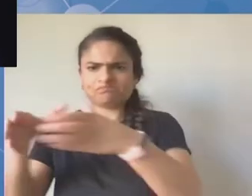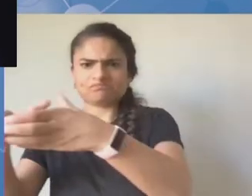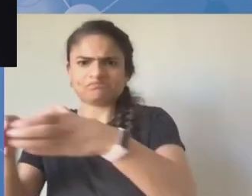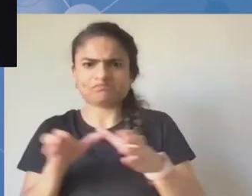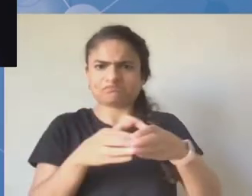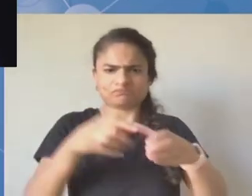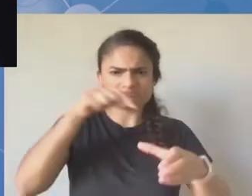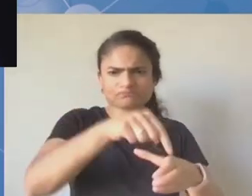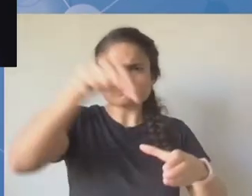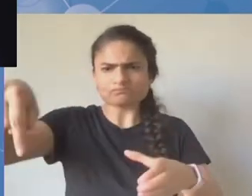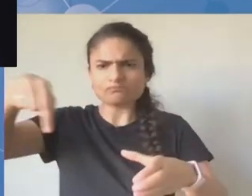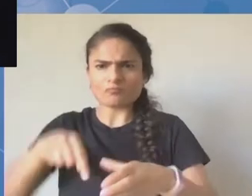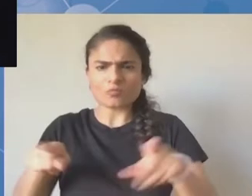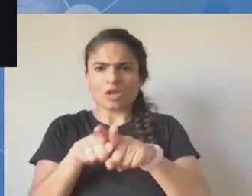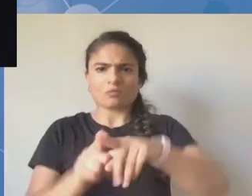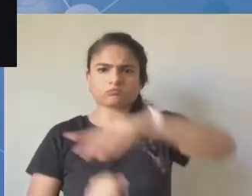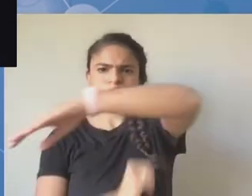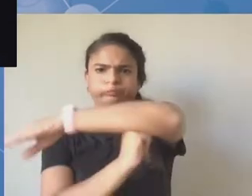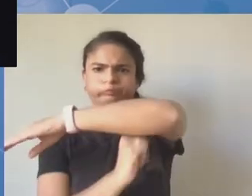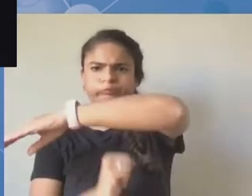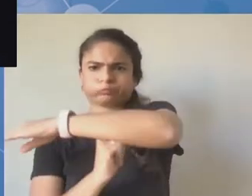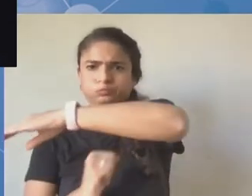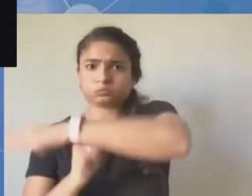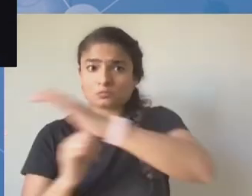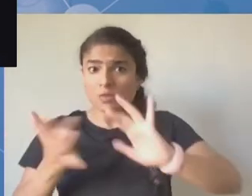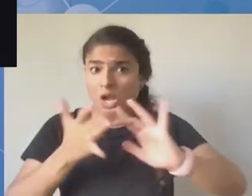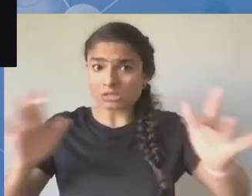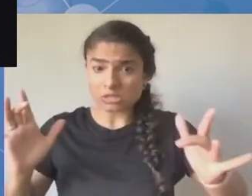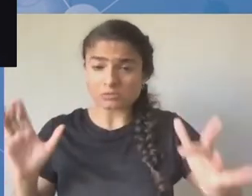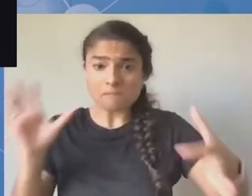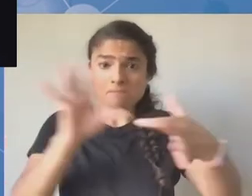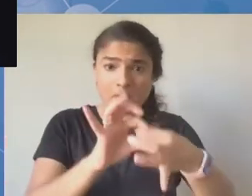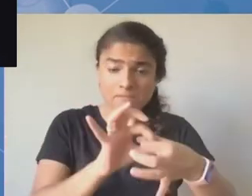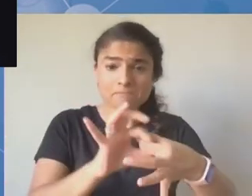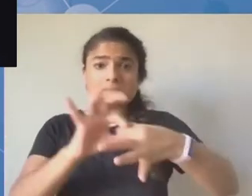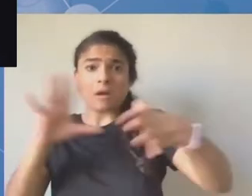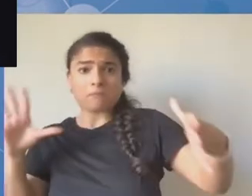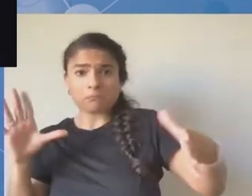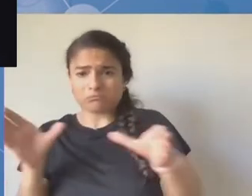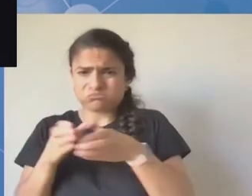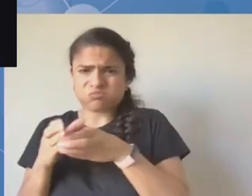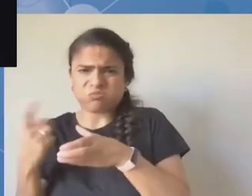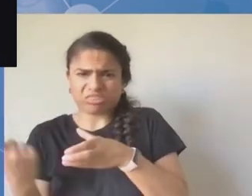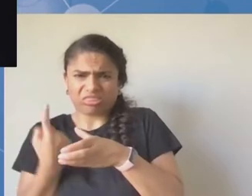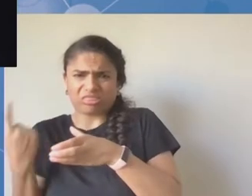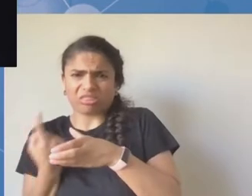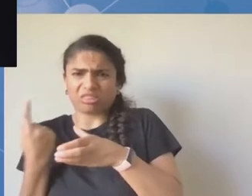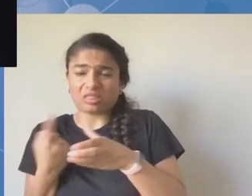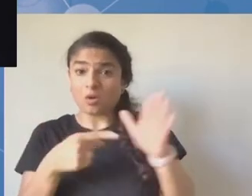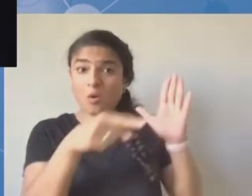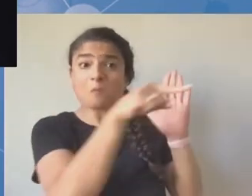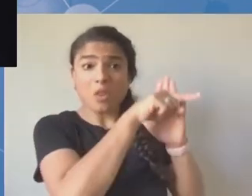chcemy także stawiać człowieka w centrum zainteresowania. Ktoś kiedyś powiedział, że ten kto kontroluje przeszłość,